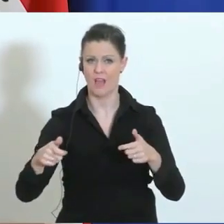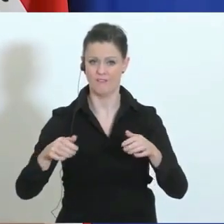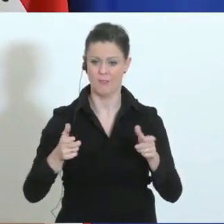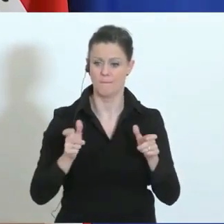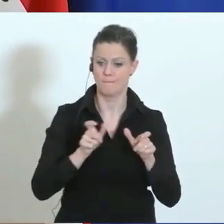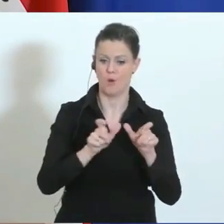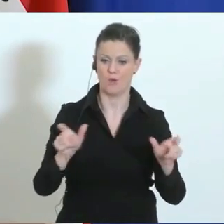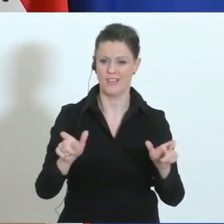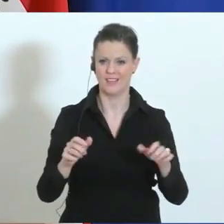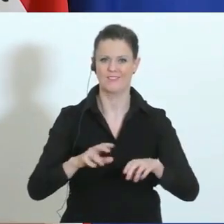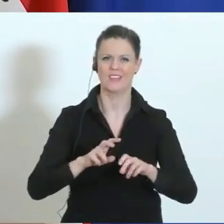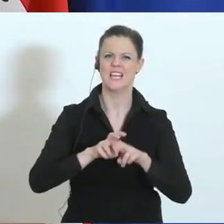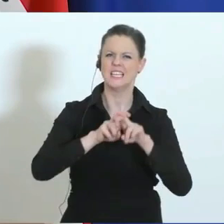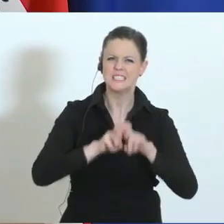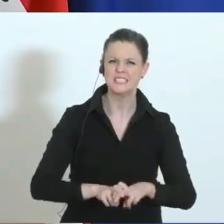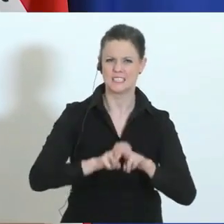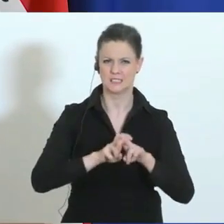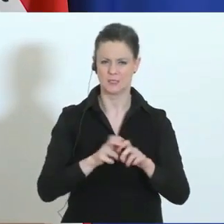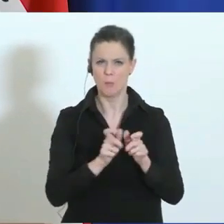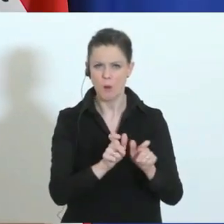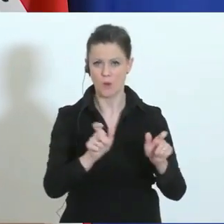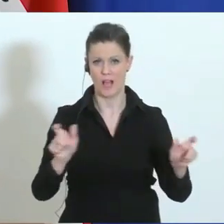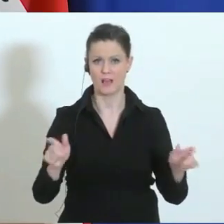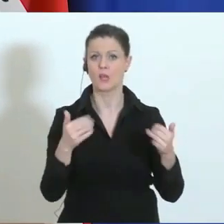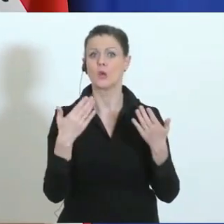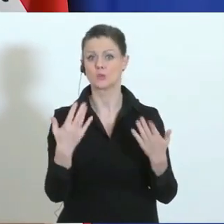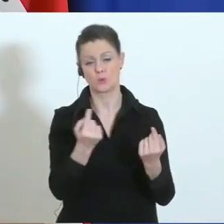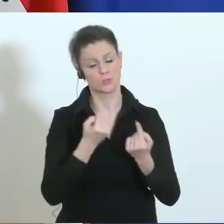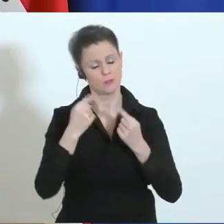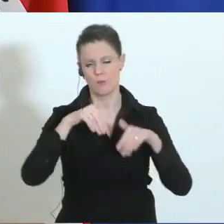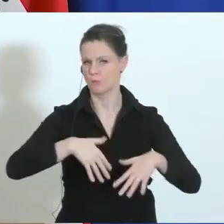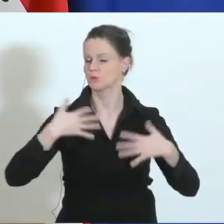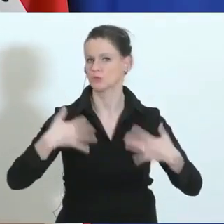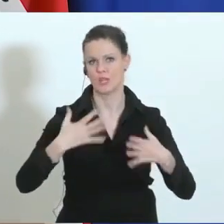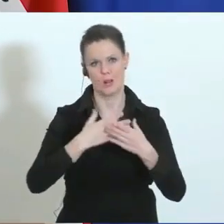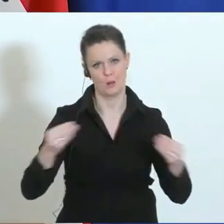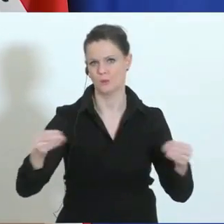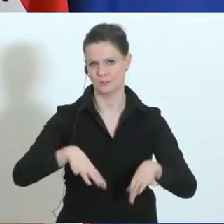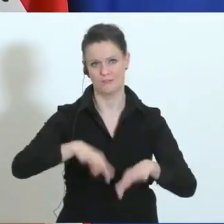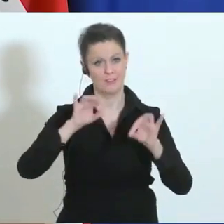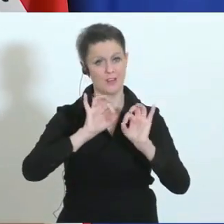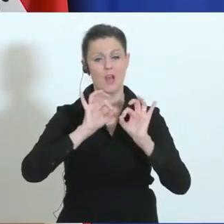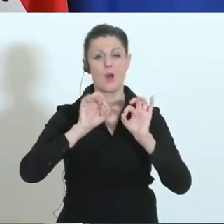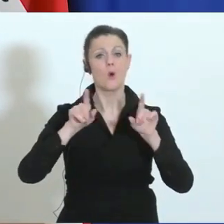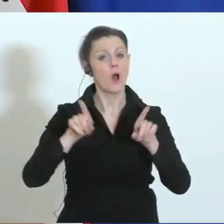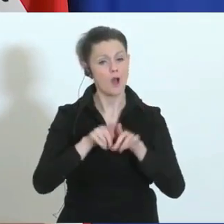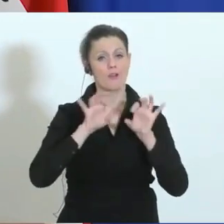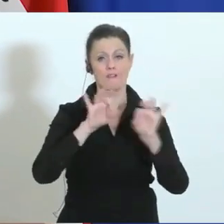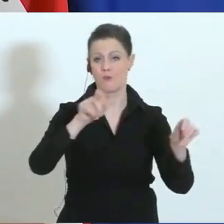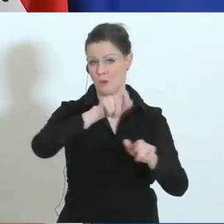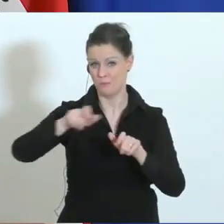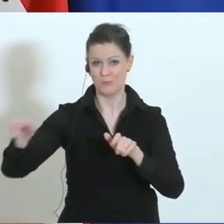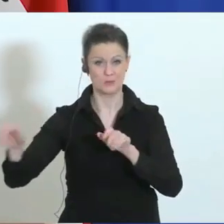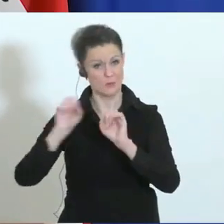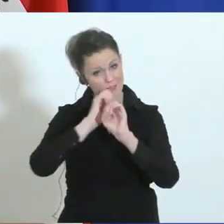etc. Sie können sich vorstellen, in so einer Situation ist es wichtig, rasch eine Lösung zu finden und auch Klarheit zu schaffen für die, die durch unser